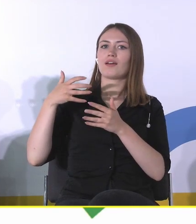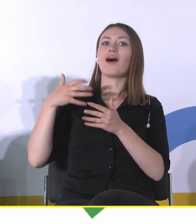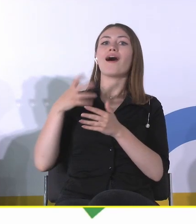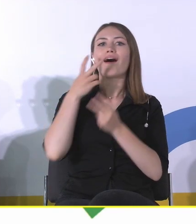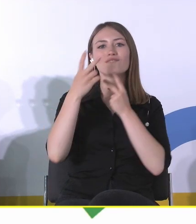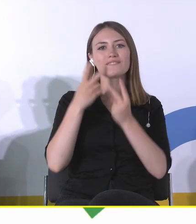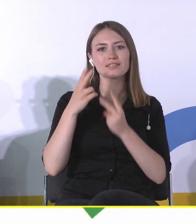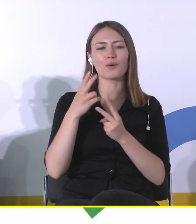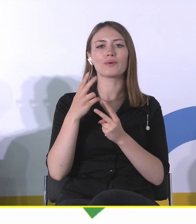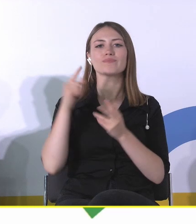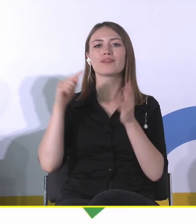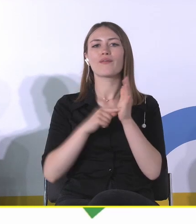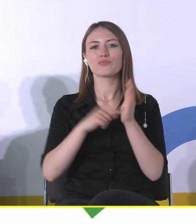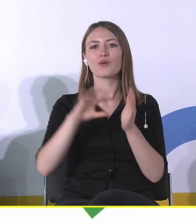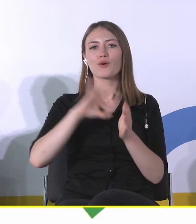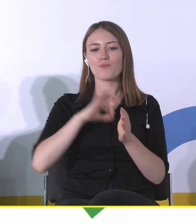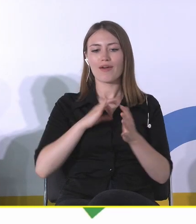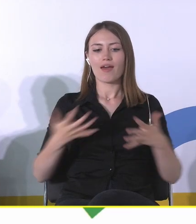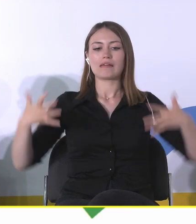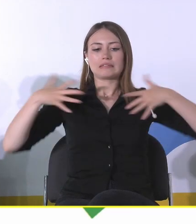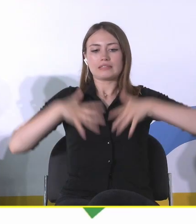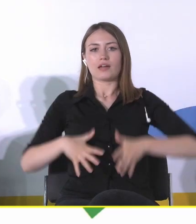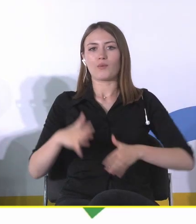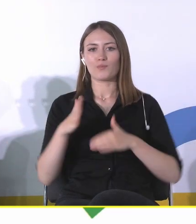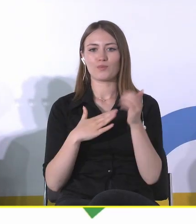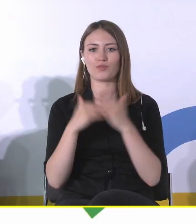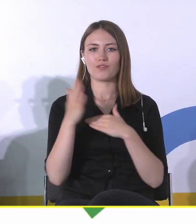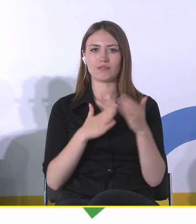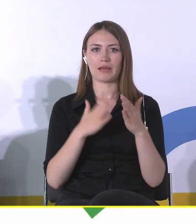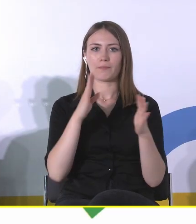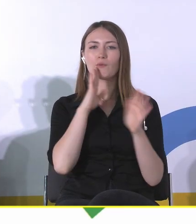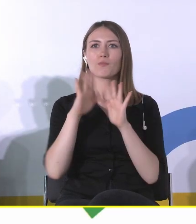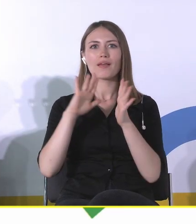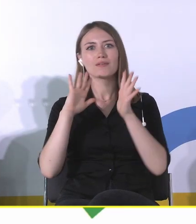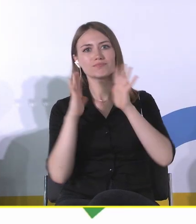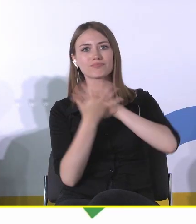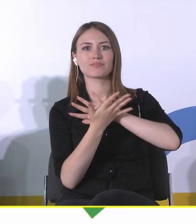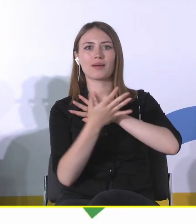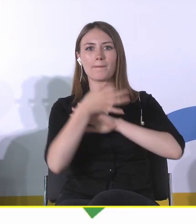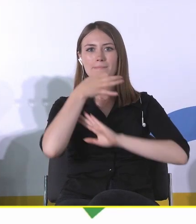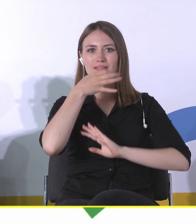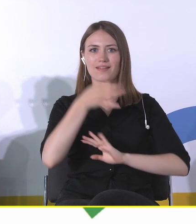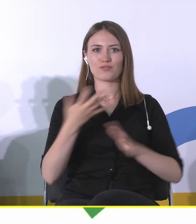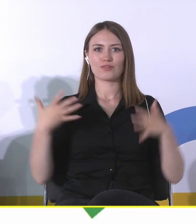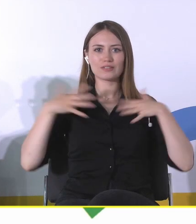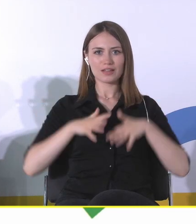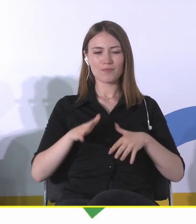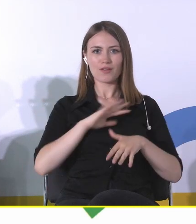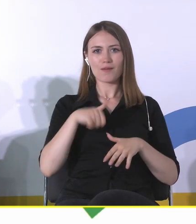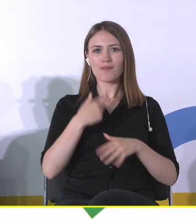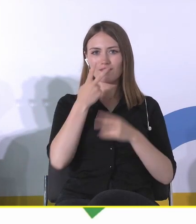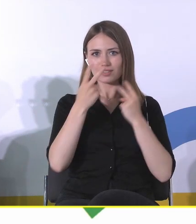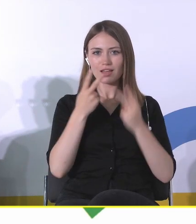mi to moją tożsamość też zbudowały i to jest trochę takie odwrócenie, pytanie o tożsamość i wtedy widzimy, która z tożsamości jest